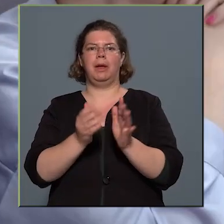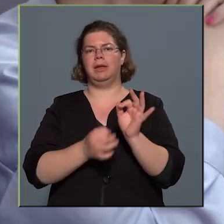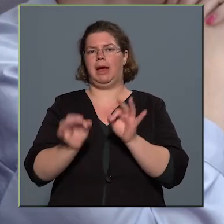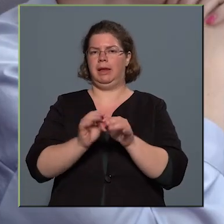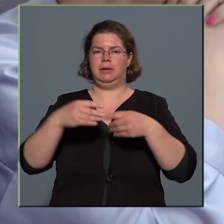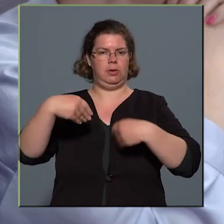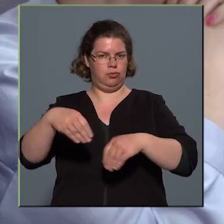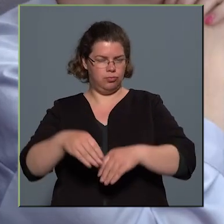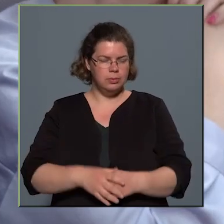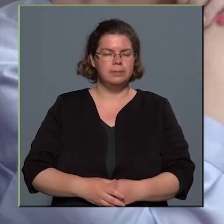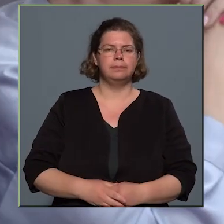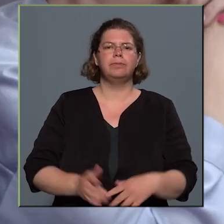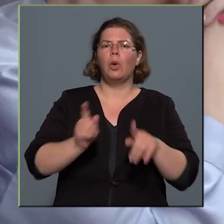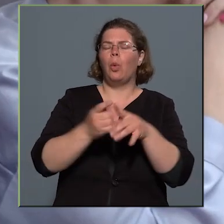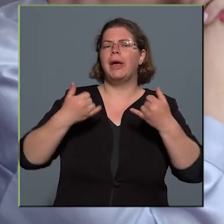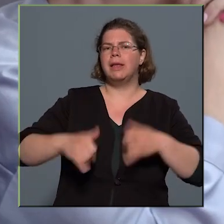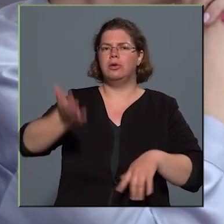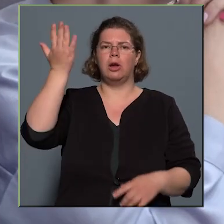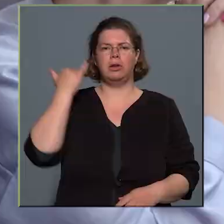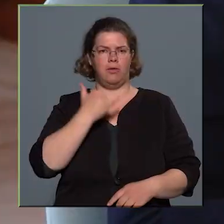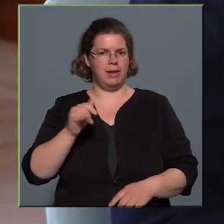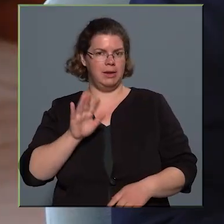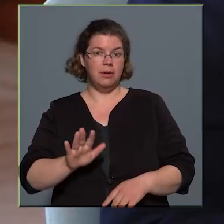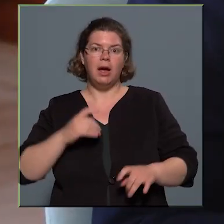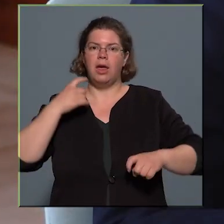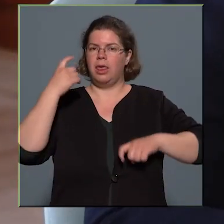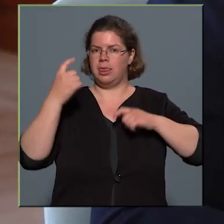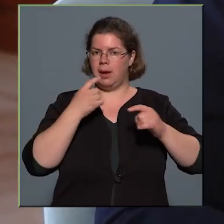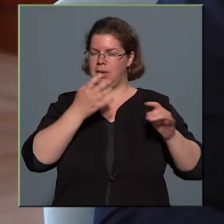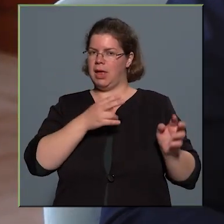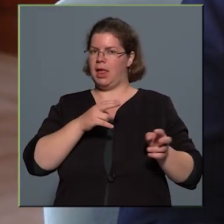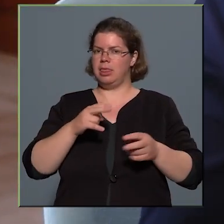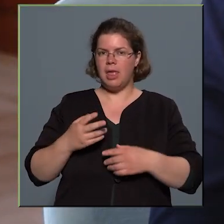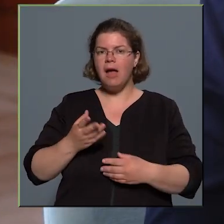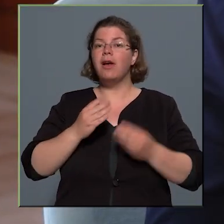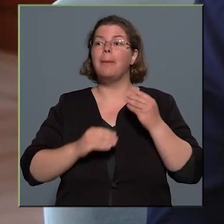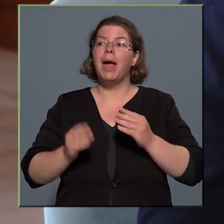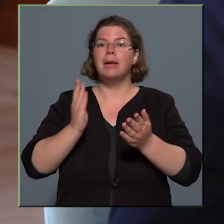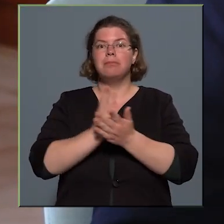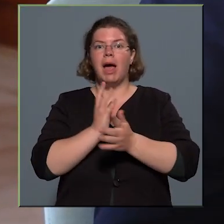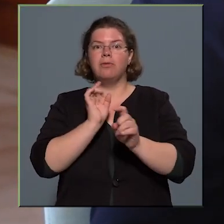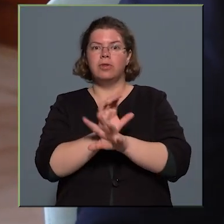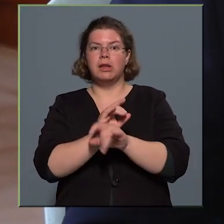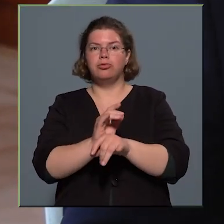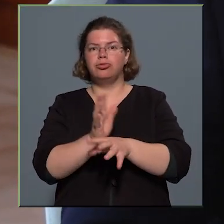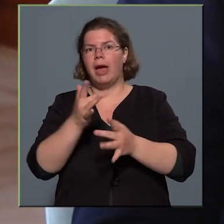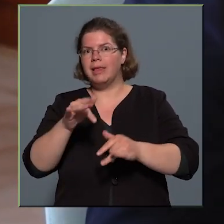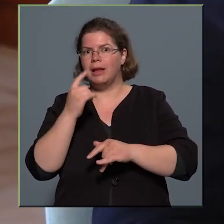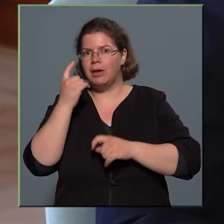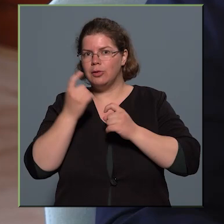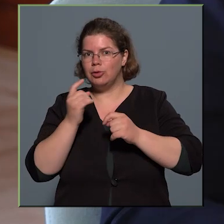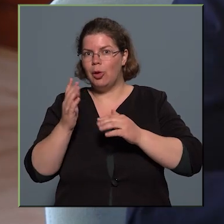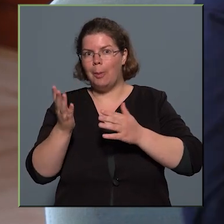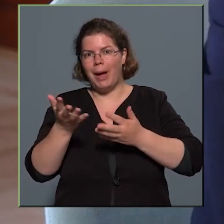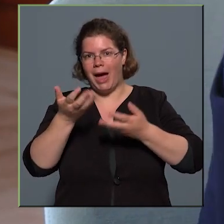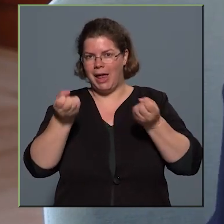a tavalyi évnek, reményekkel telve a vírus helyzetet már úgy gondolva, hogy magunknak ott tudva, de